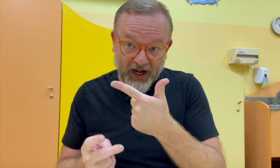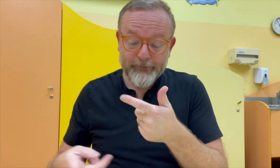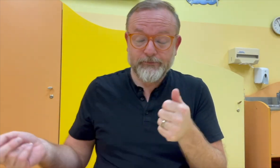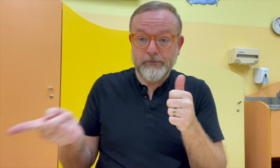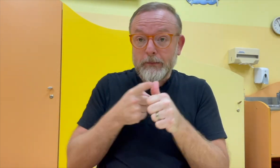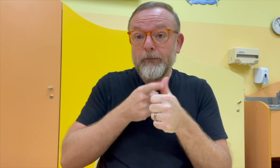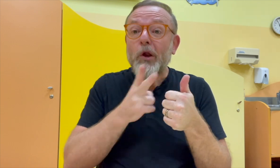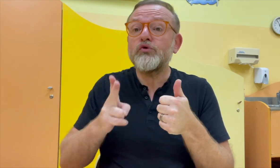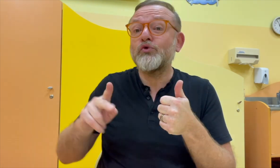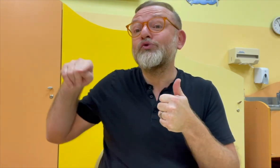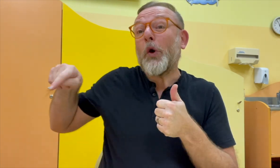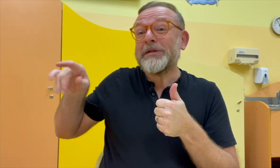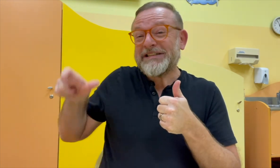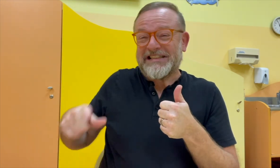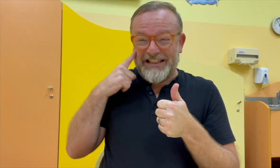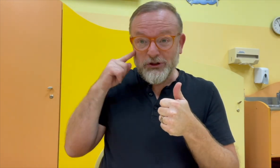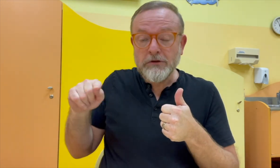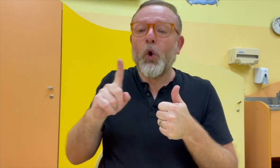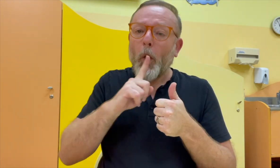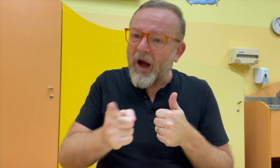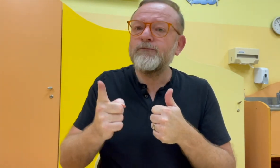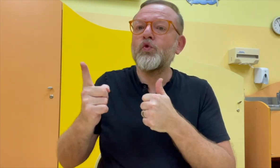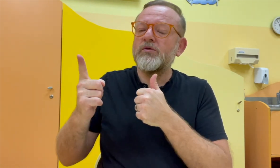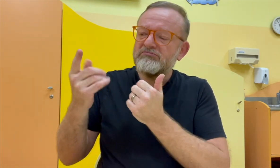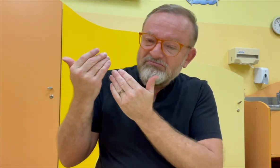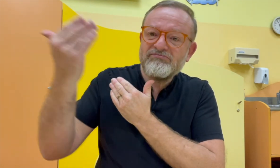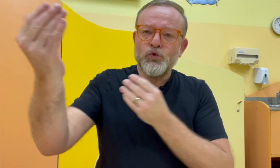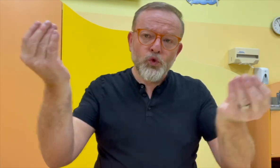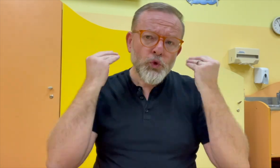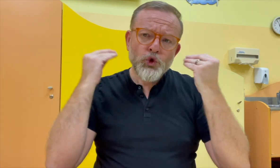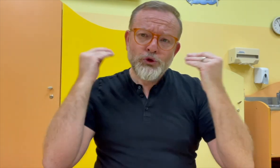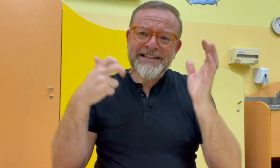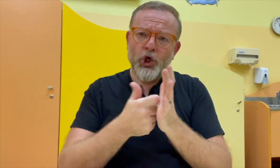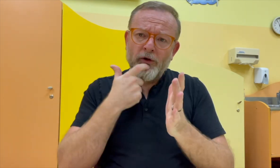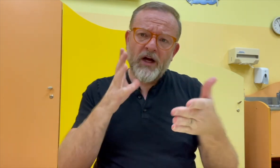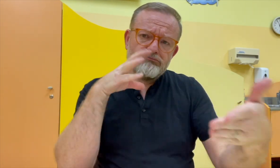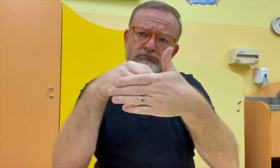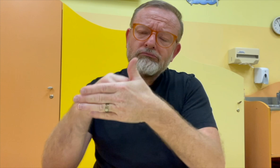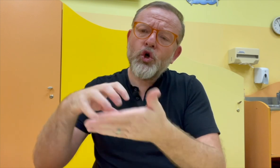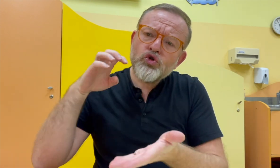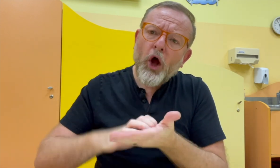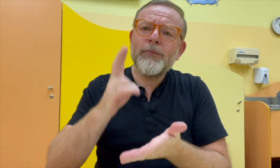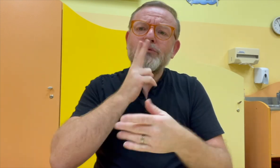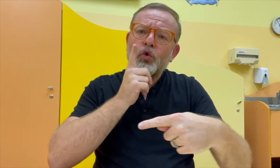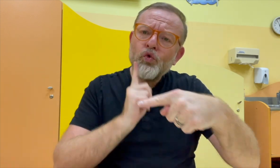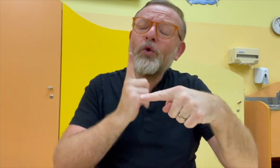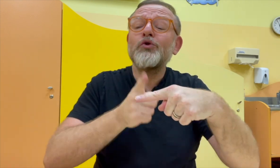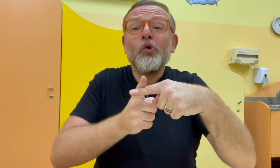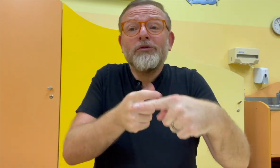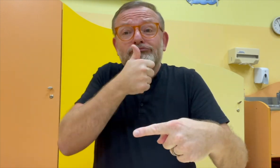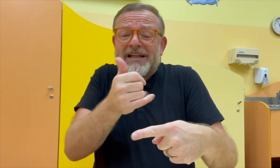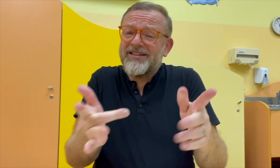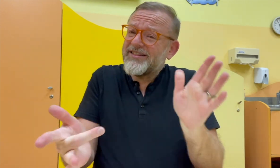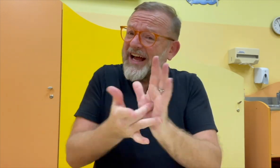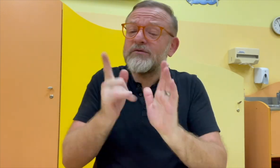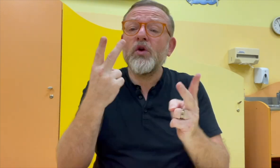Máme nějaké dvě možnosti. Torný možností je, že slyšící pedagog opravdu bude chodit na kurzy, bude se učit znakový jazyk, bude v